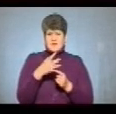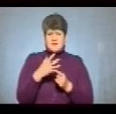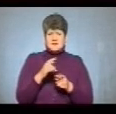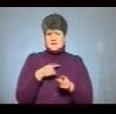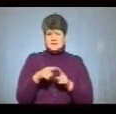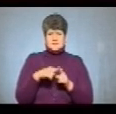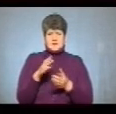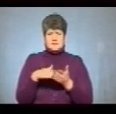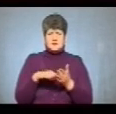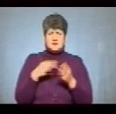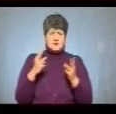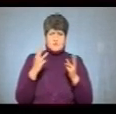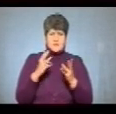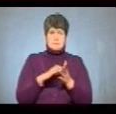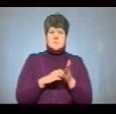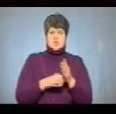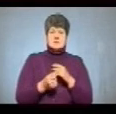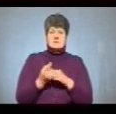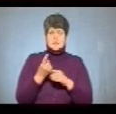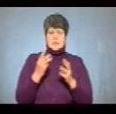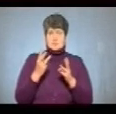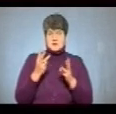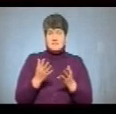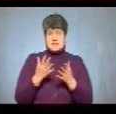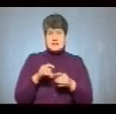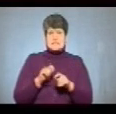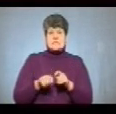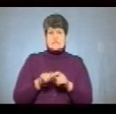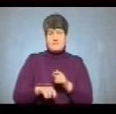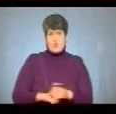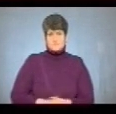ліквідували горіння. Причини виникнення пожежі встановить слідство.